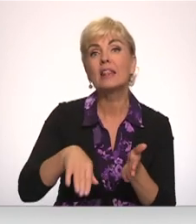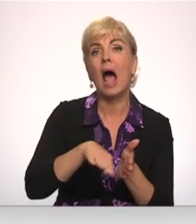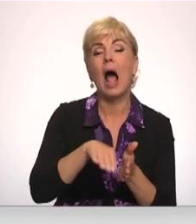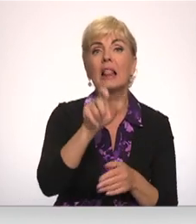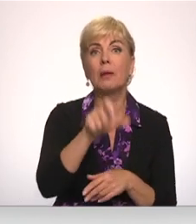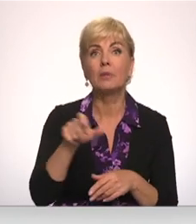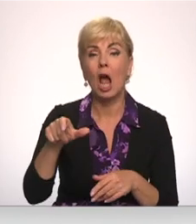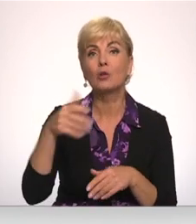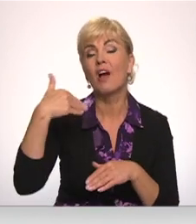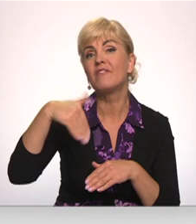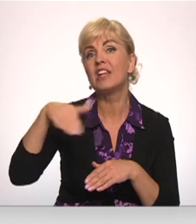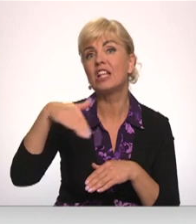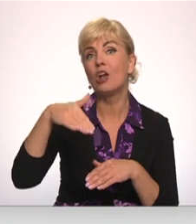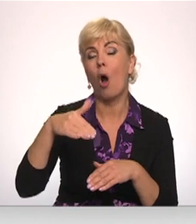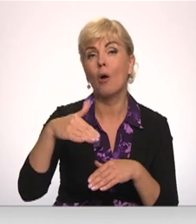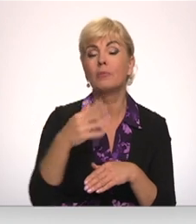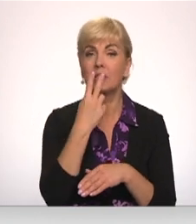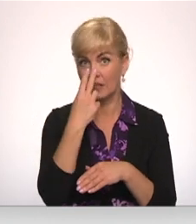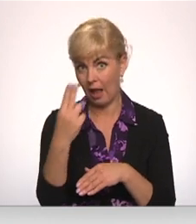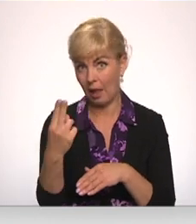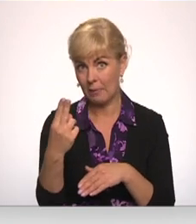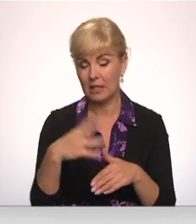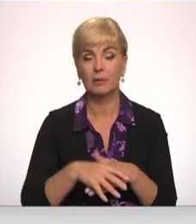videoformātā lūdzu. Skatāmies.